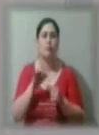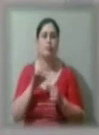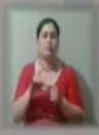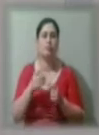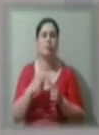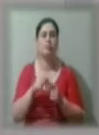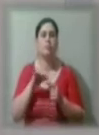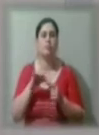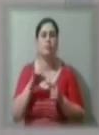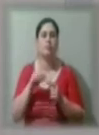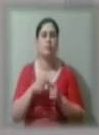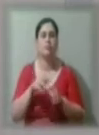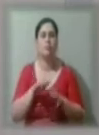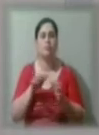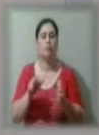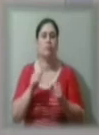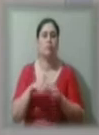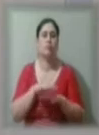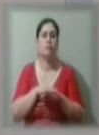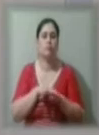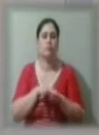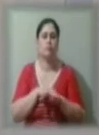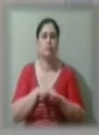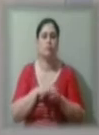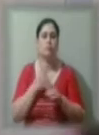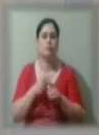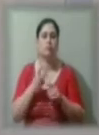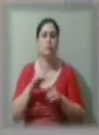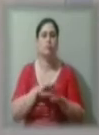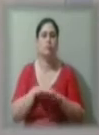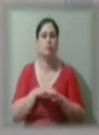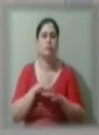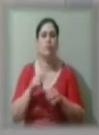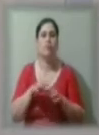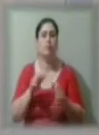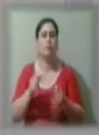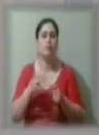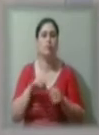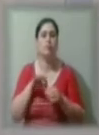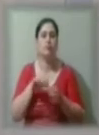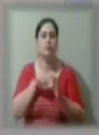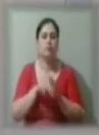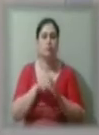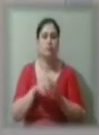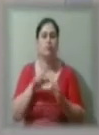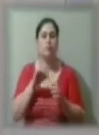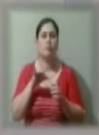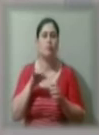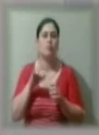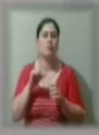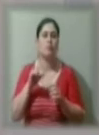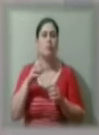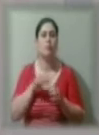владою і народом. І ось для влади необхідно проводити внутрішню мудру політику, побудовану